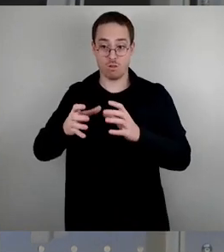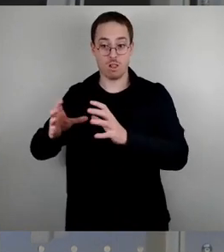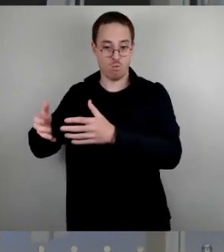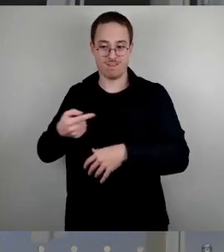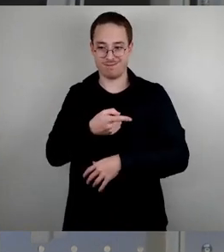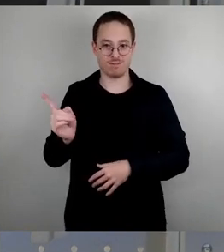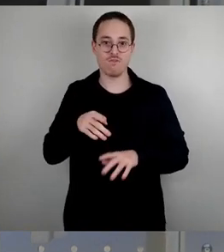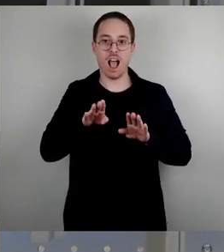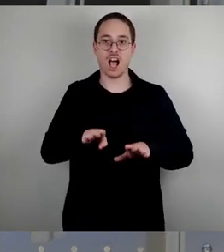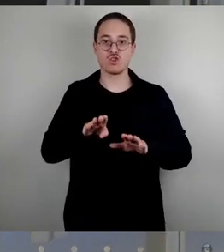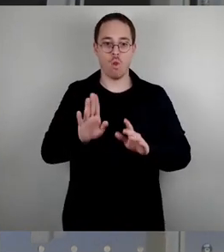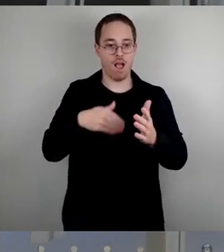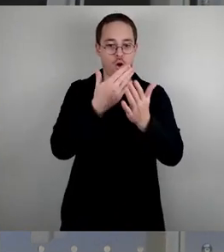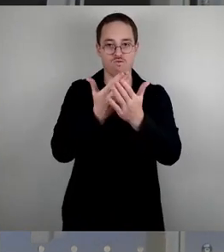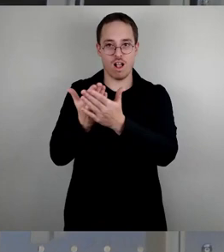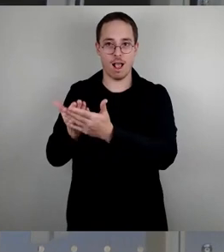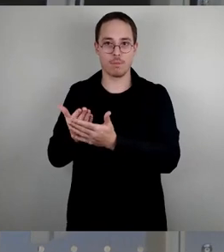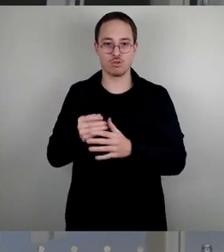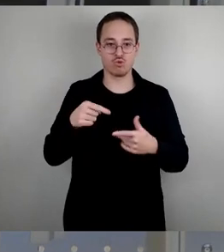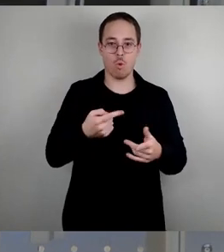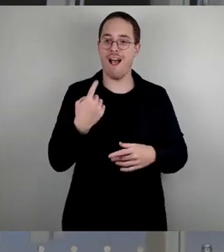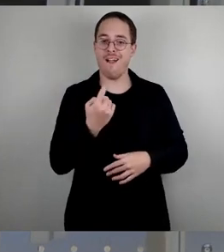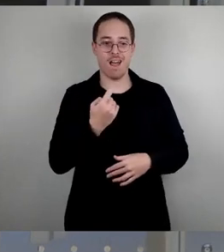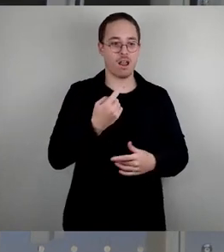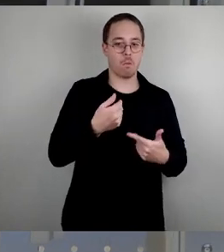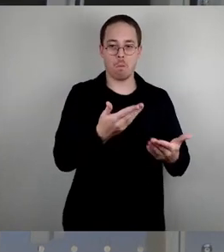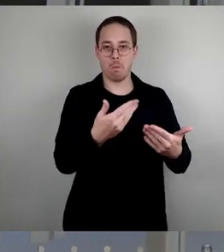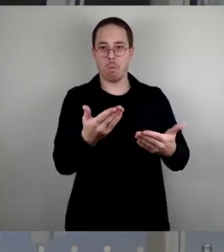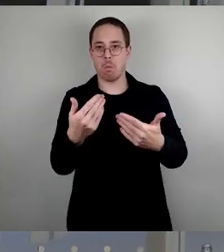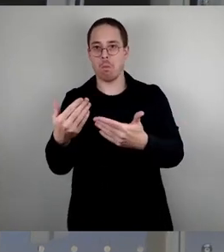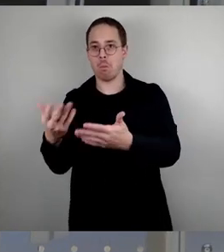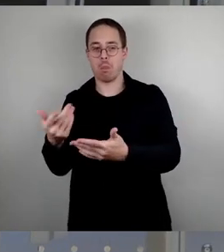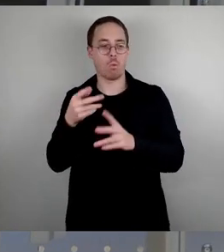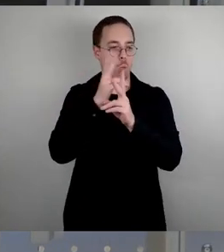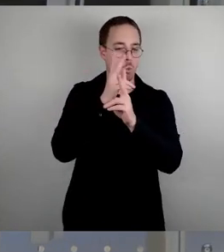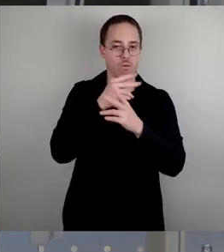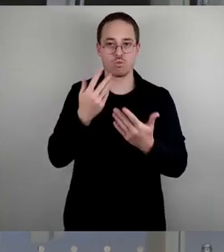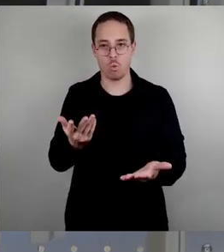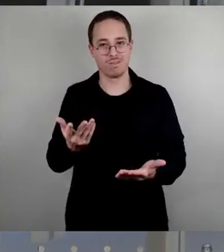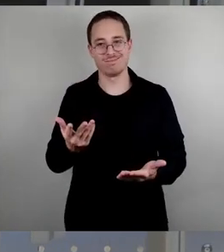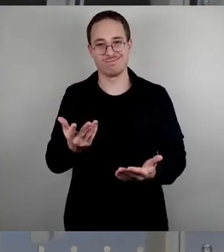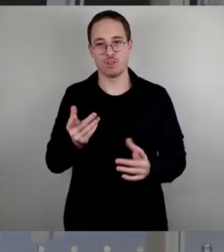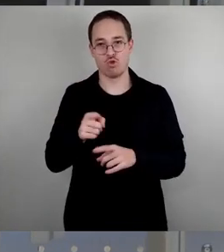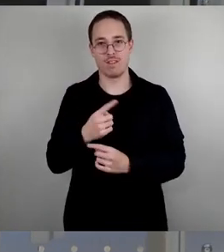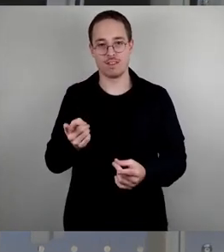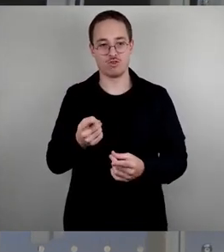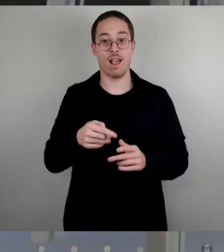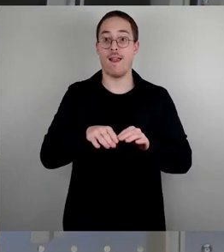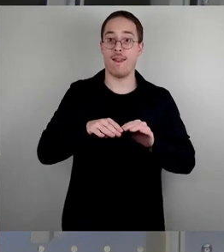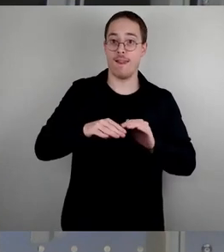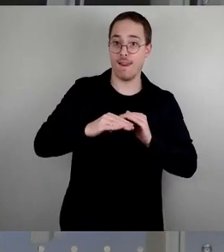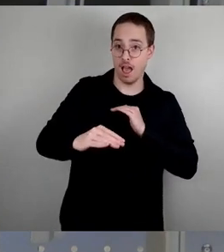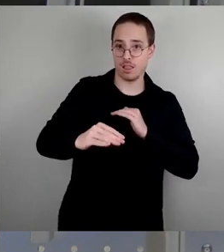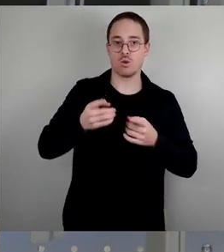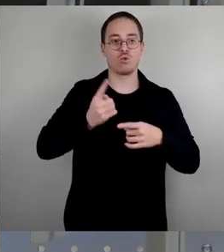alleingelassen werden und dass es mehr Unterstützung braucht vom Land und vom Bund. Das Ziel dieser